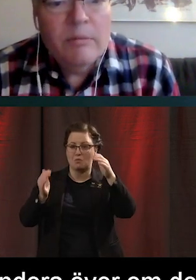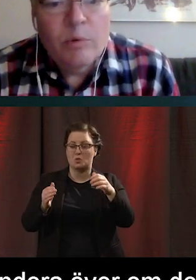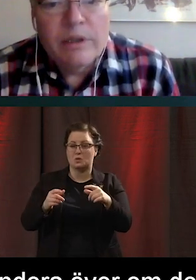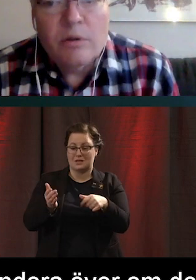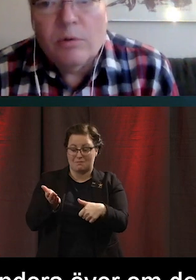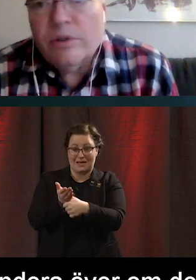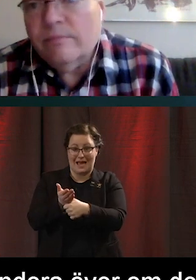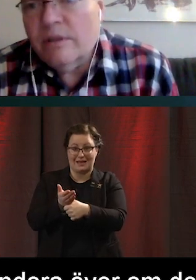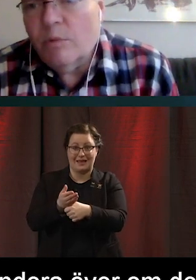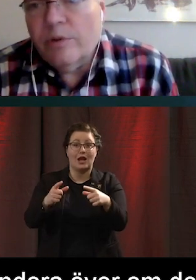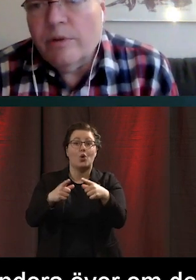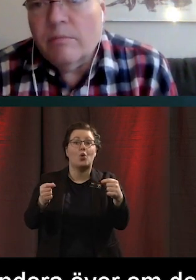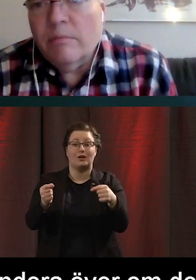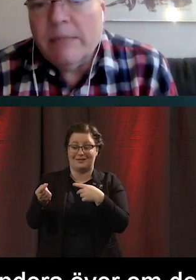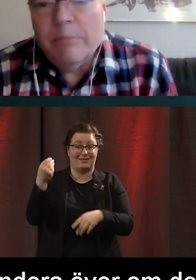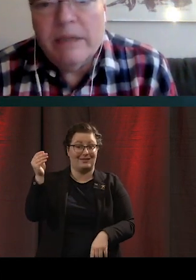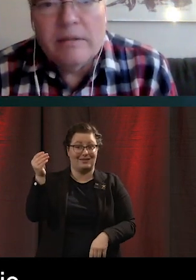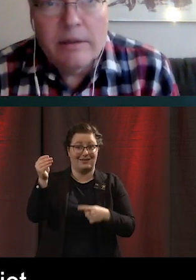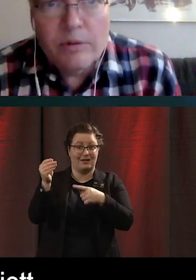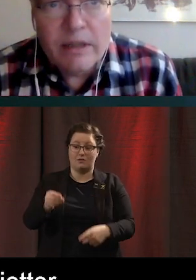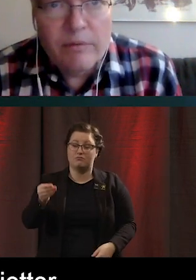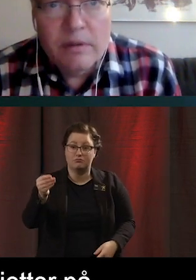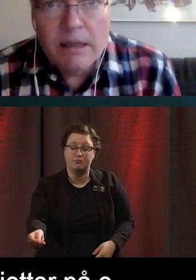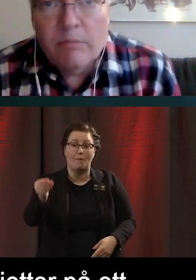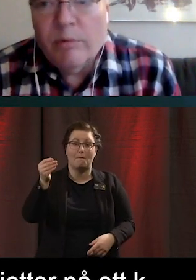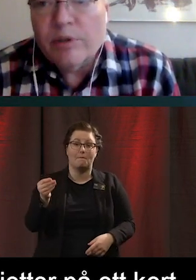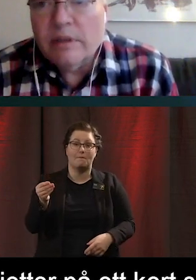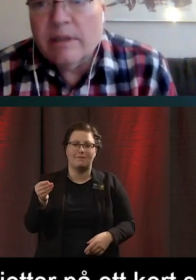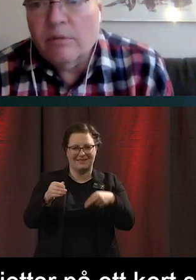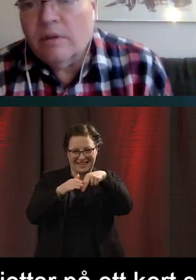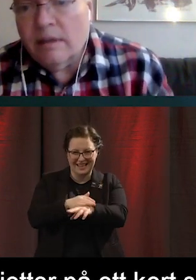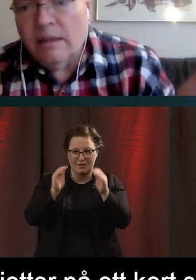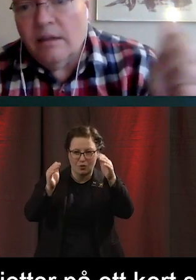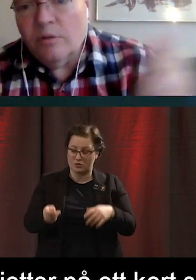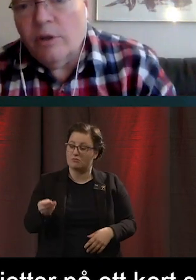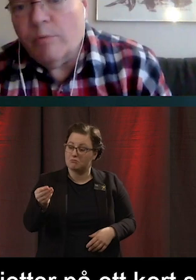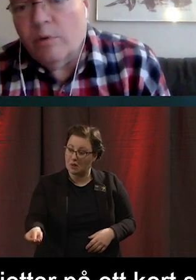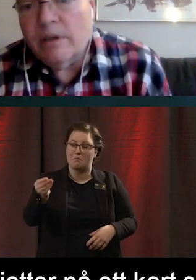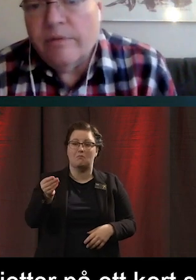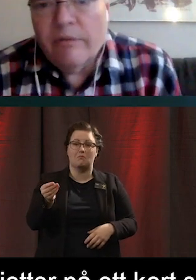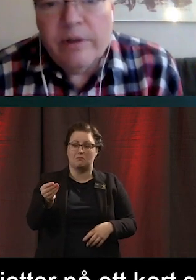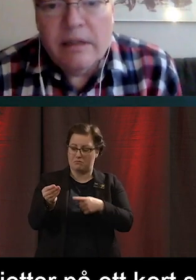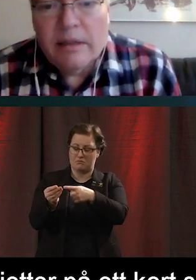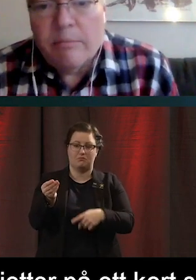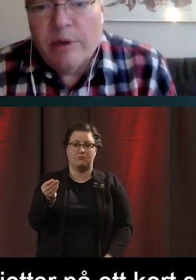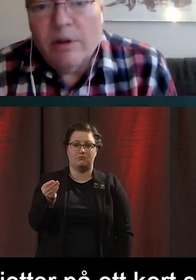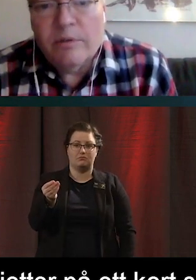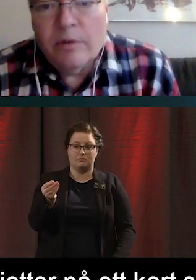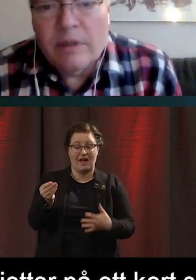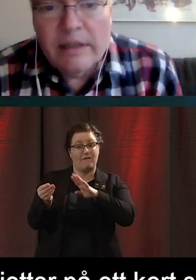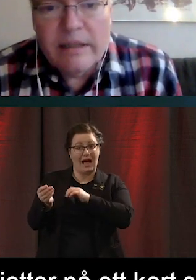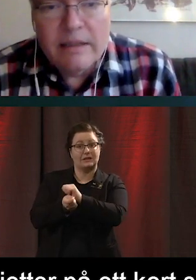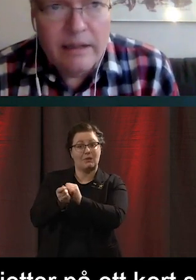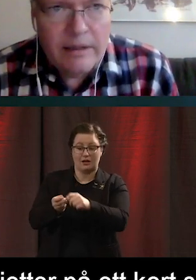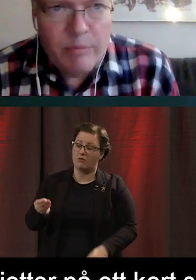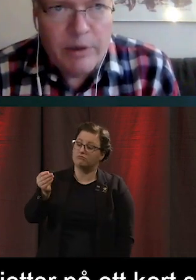på ett kort. Som hon ju blippade när hon gick in på bussen. vill säga hon höll upp kortet framför en apparat och